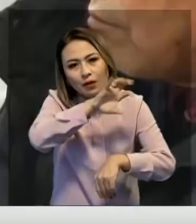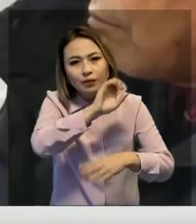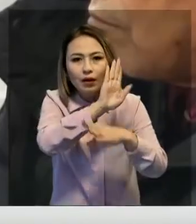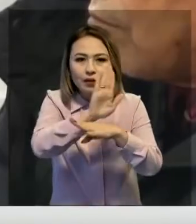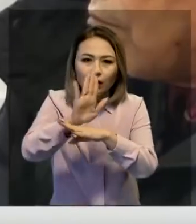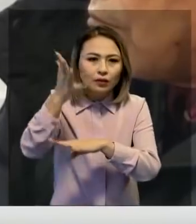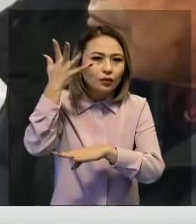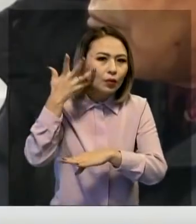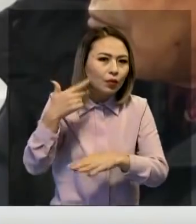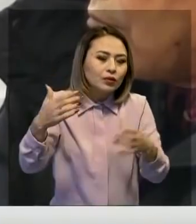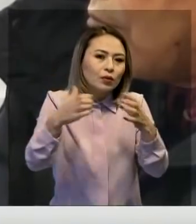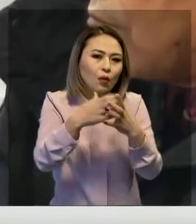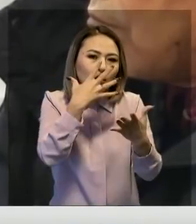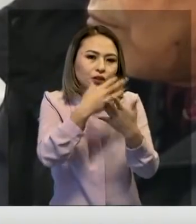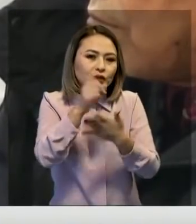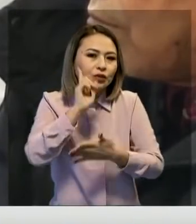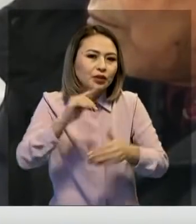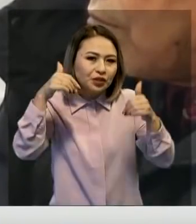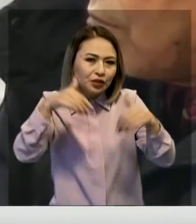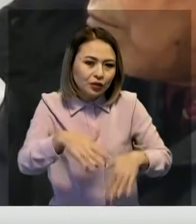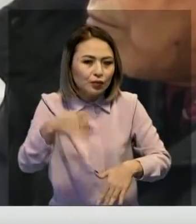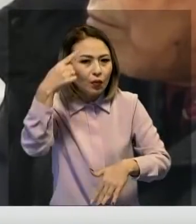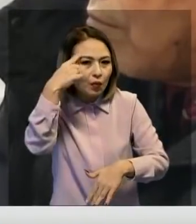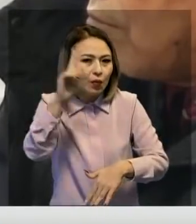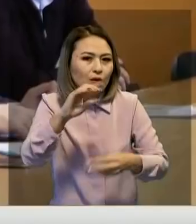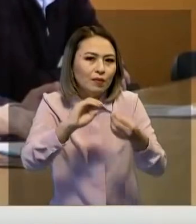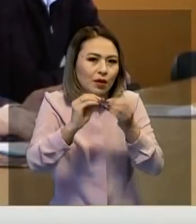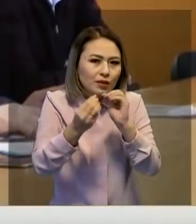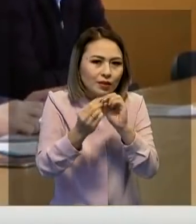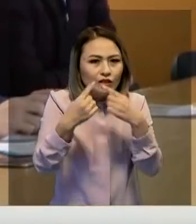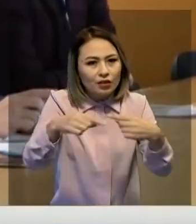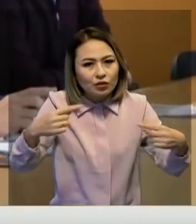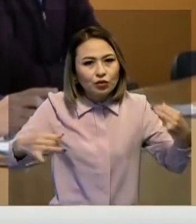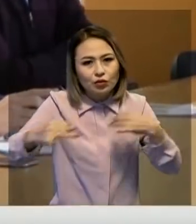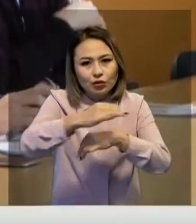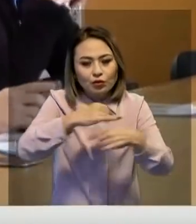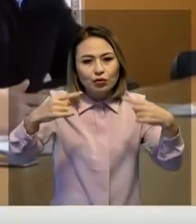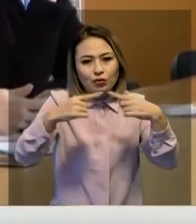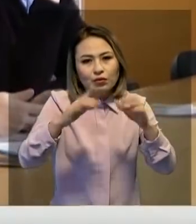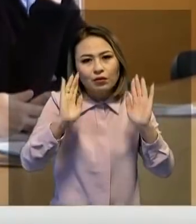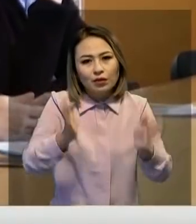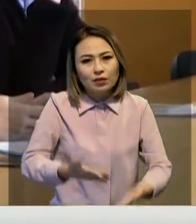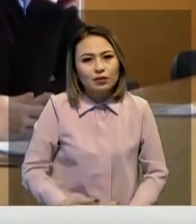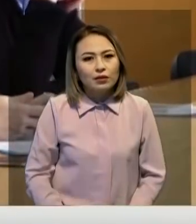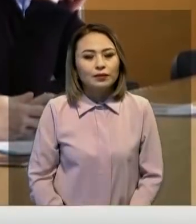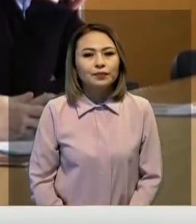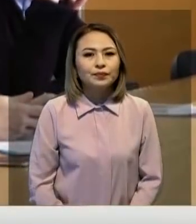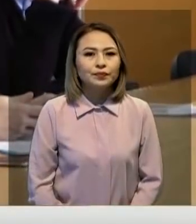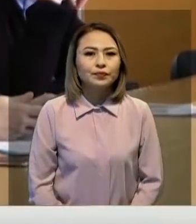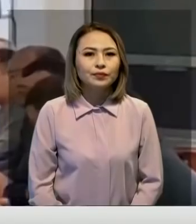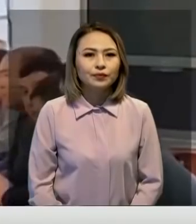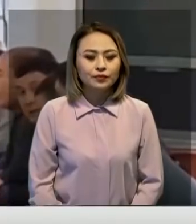талаптарды қанағаттандыратын өзіра қолайлы шешім қабылдау үшін өзекті мәселелерді жан-жақты және шүйілі түрде қарастырат.